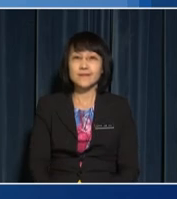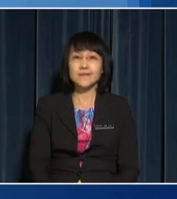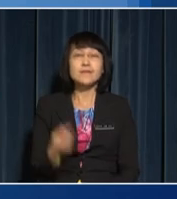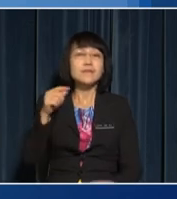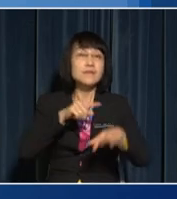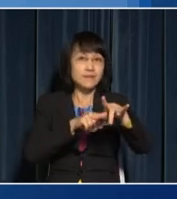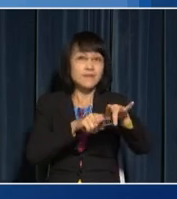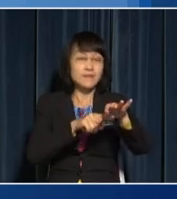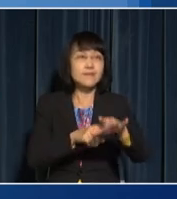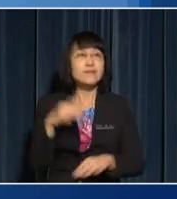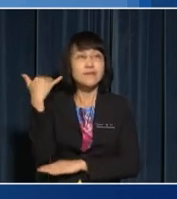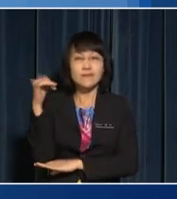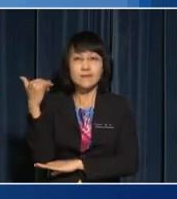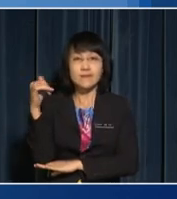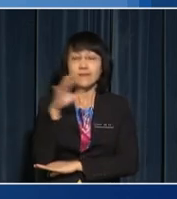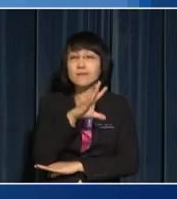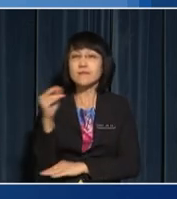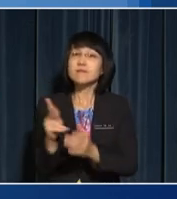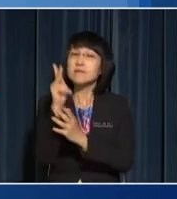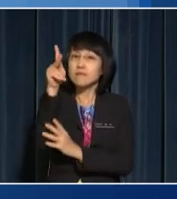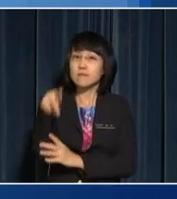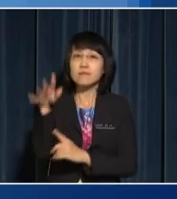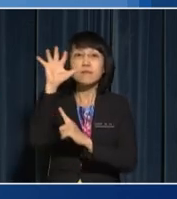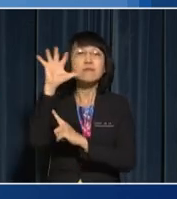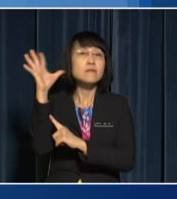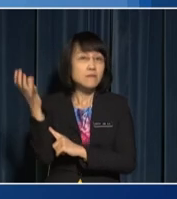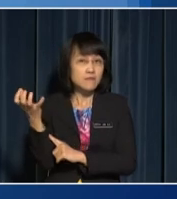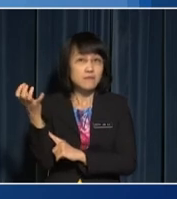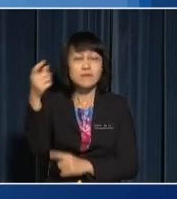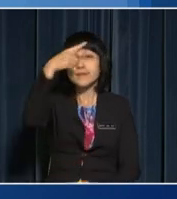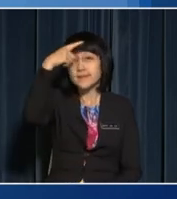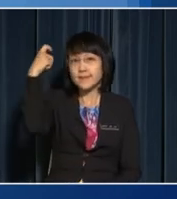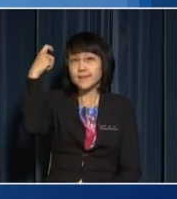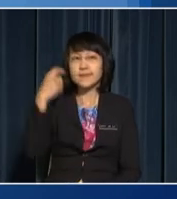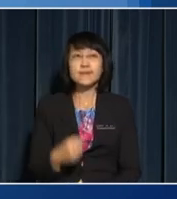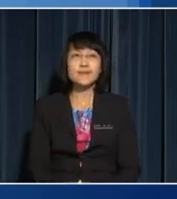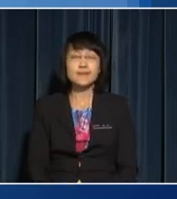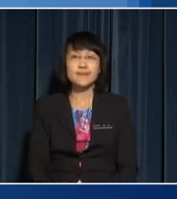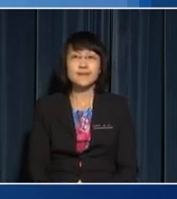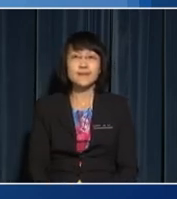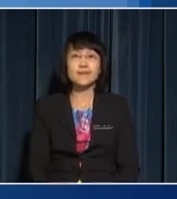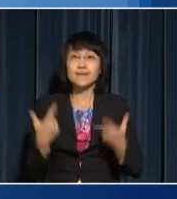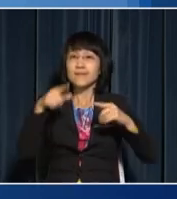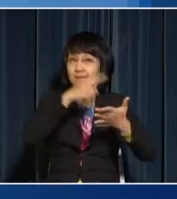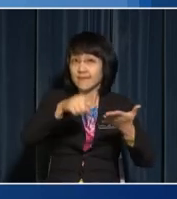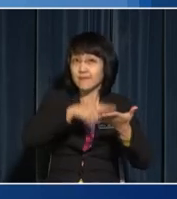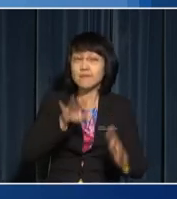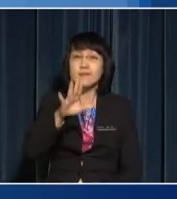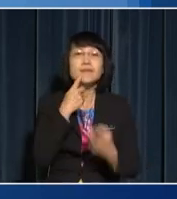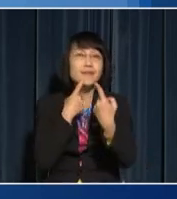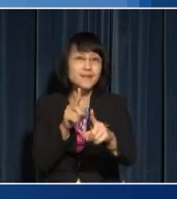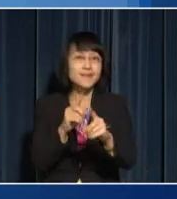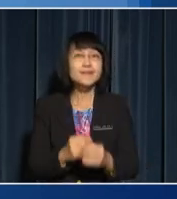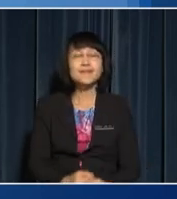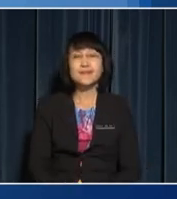The leaves are yellow and the plant is wilted because Let's check your